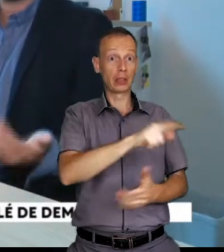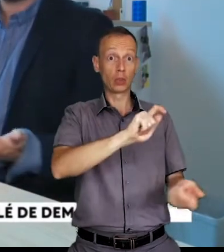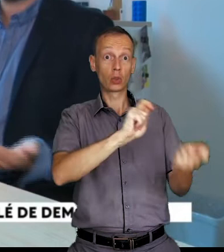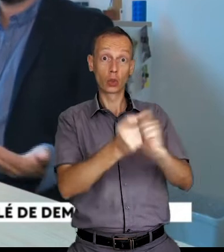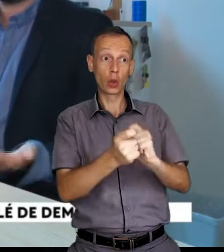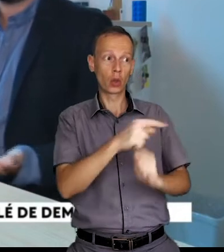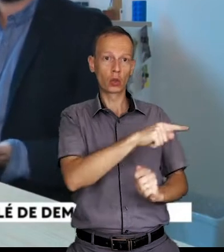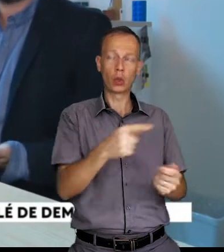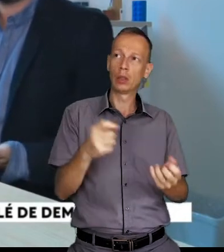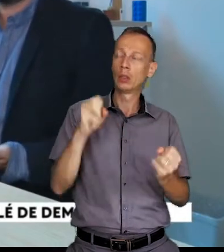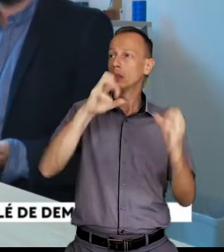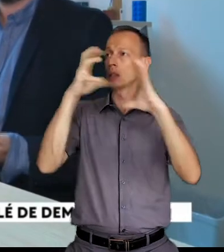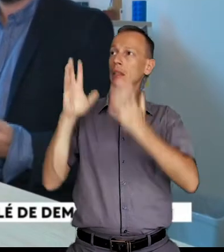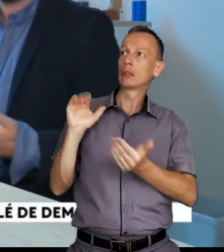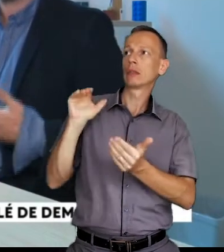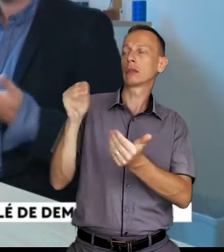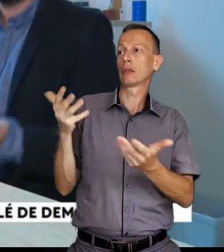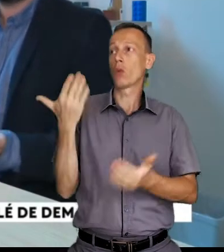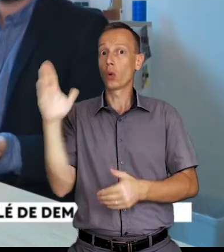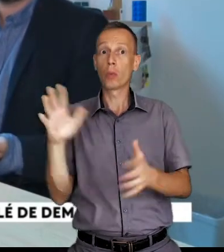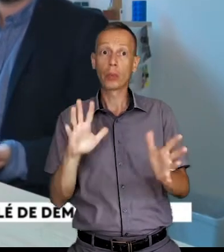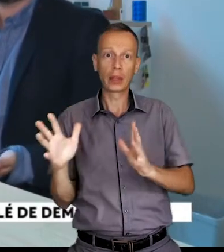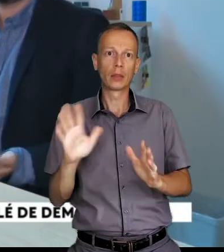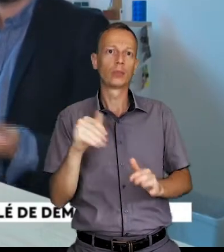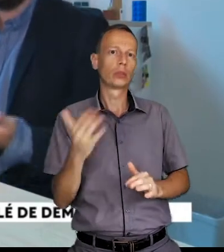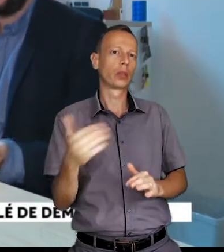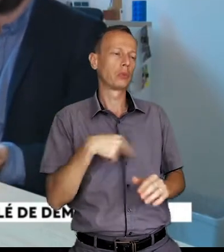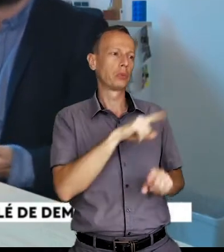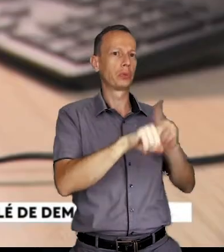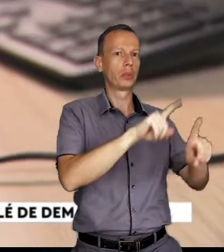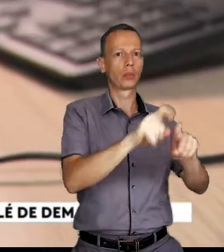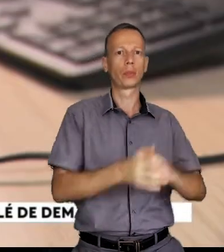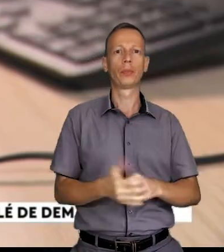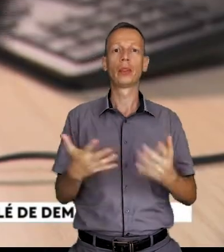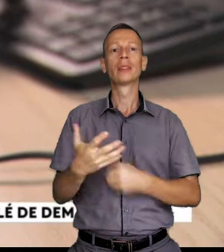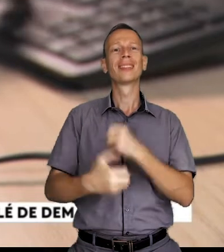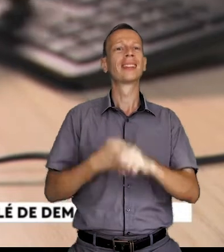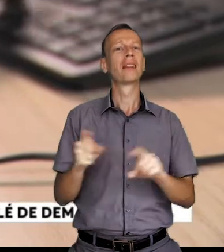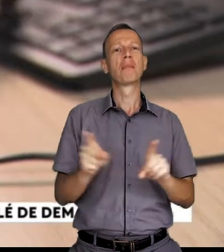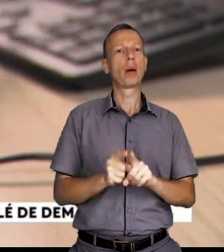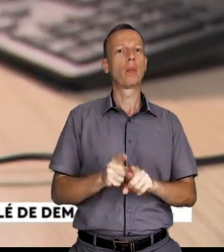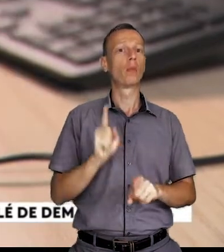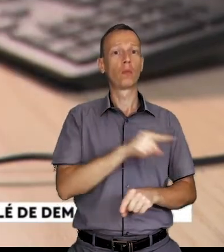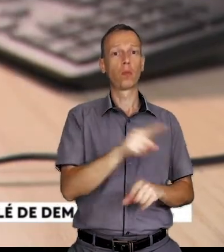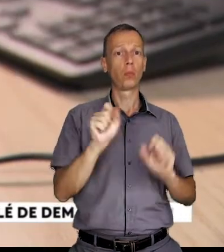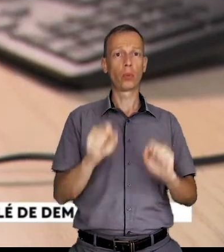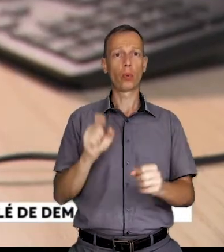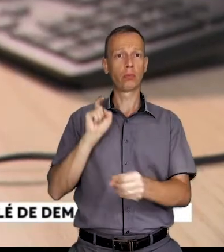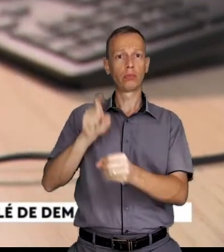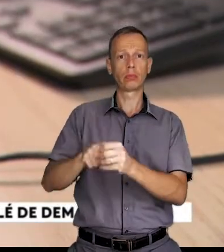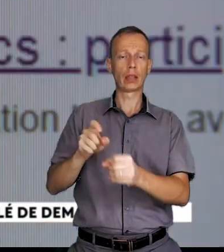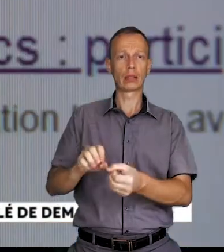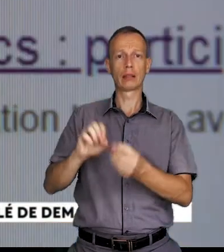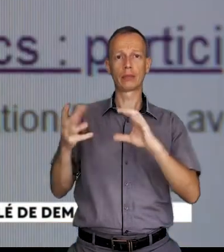regard de la crise que l'on traverse actuellement. Les attentes vis-à-vis des médias publics ont changé. Cette année, le principe est le même.